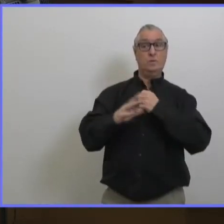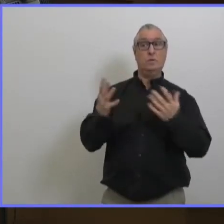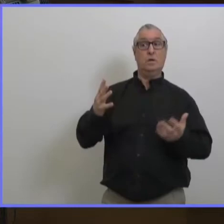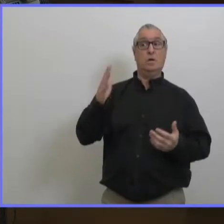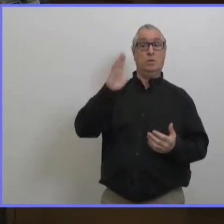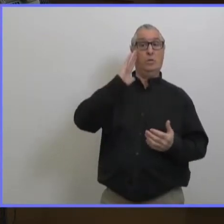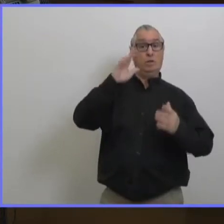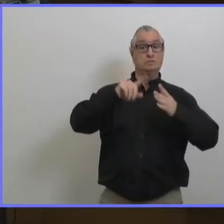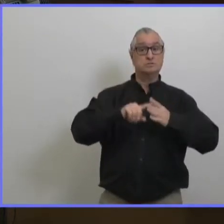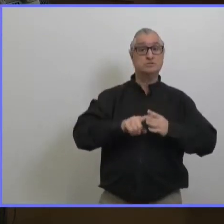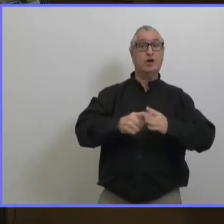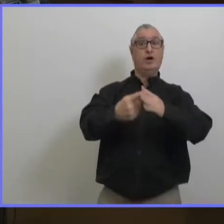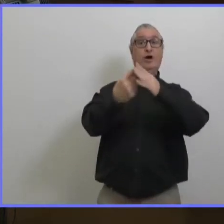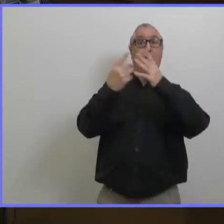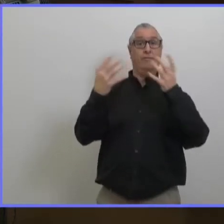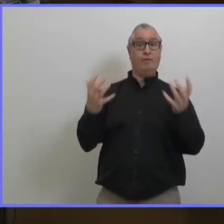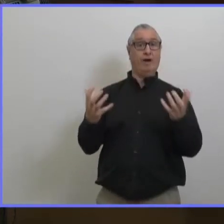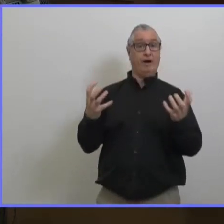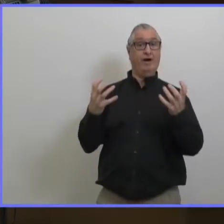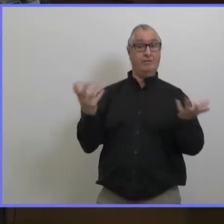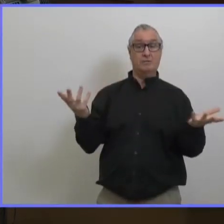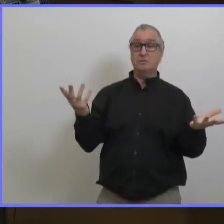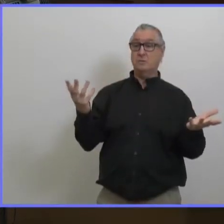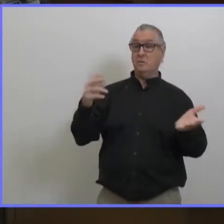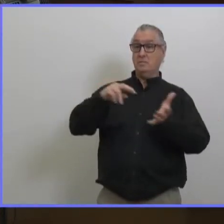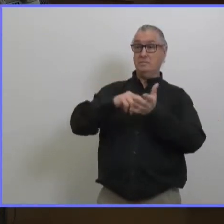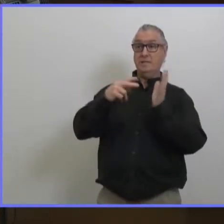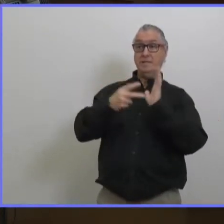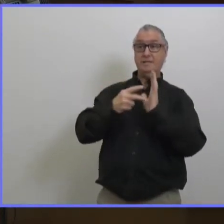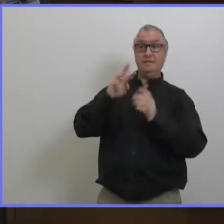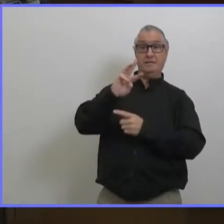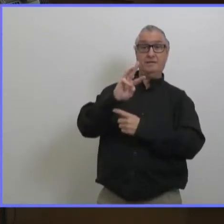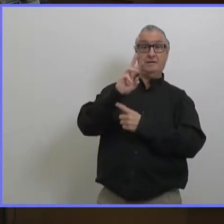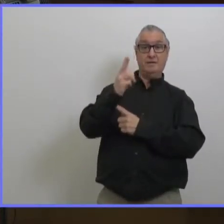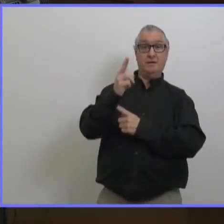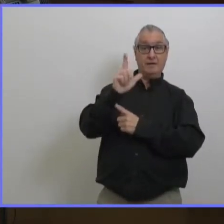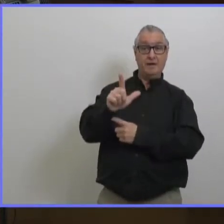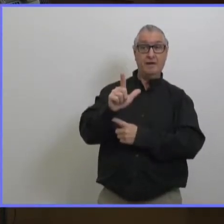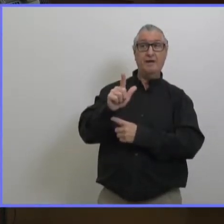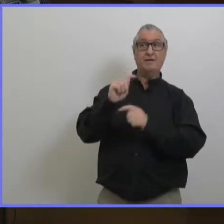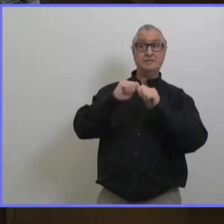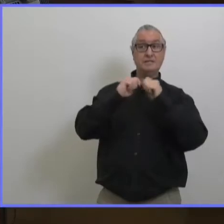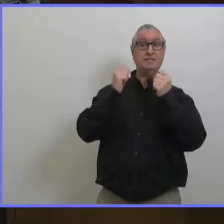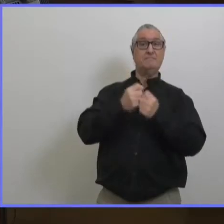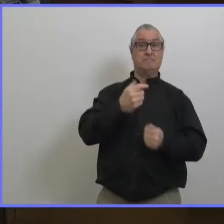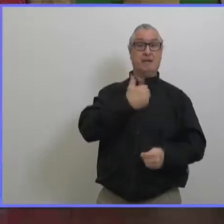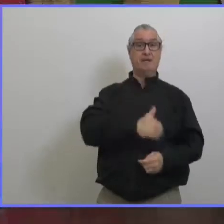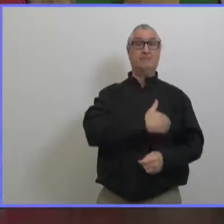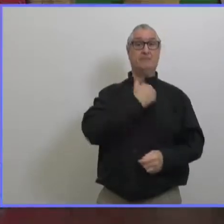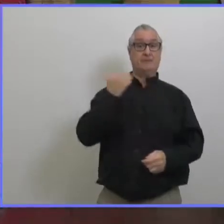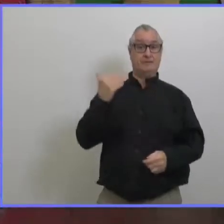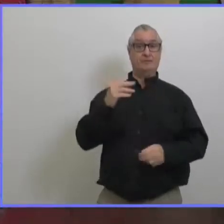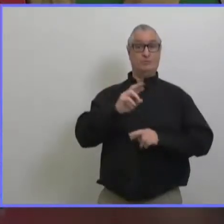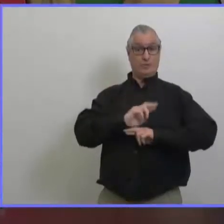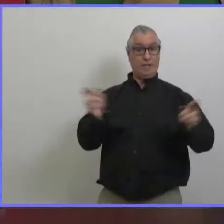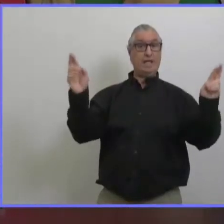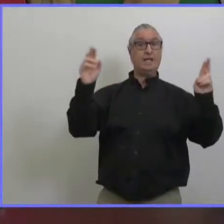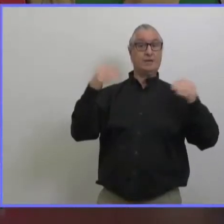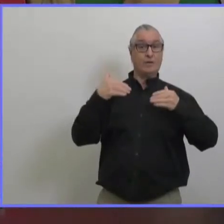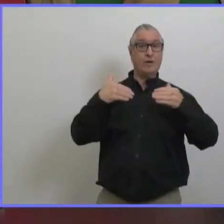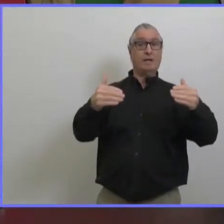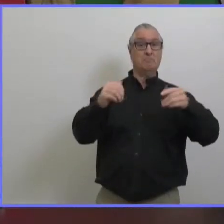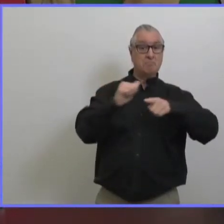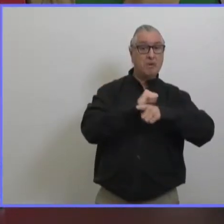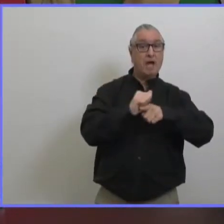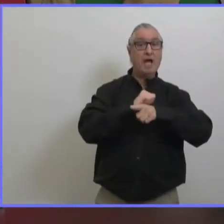pourriez vous me dire s'il ya des équipes de cette ligue qui ont déjà reçu l'accord pour